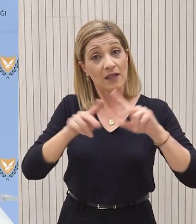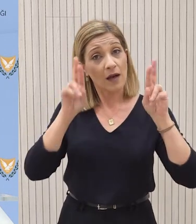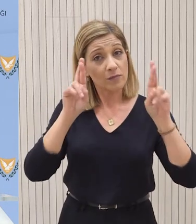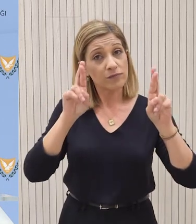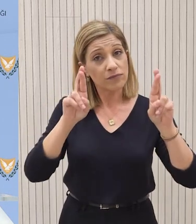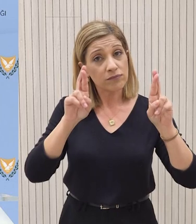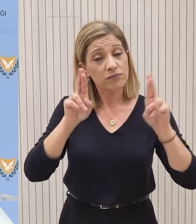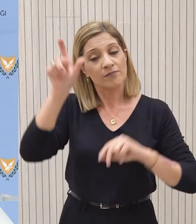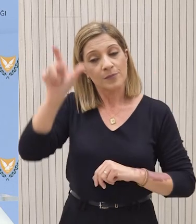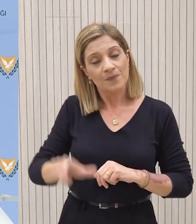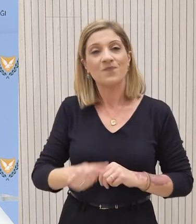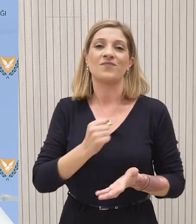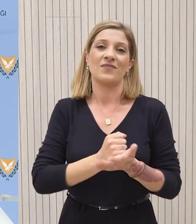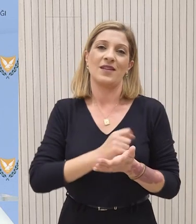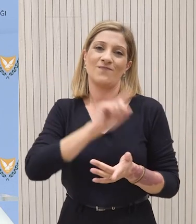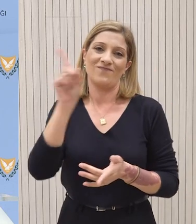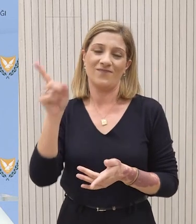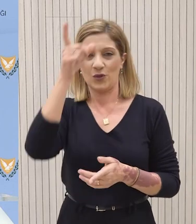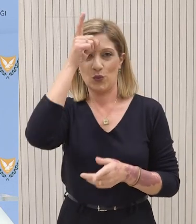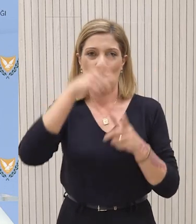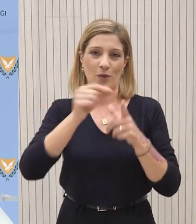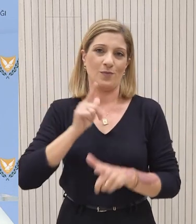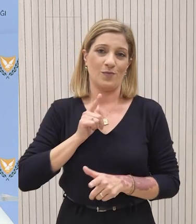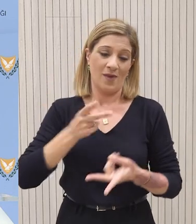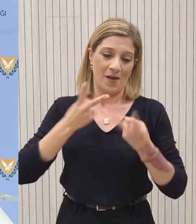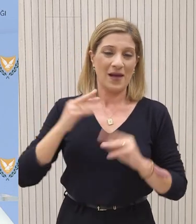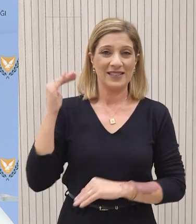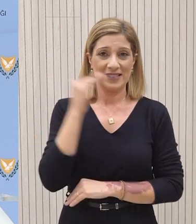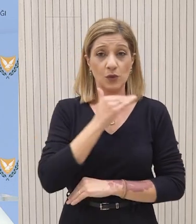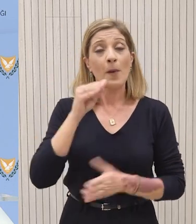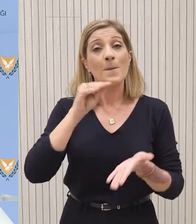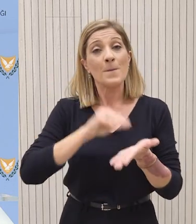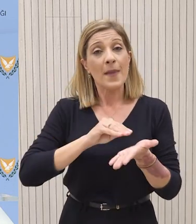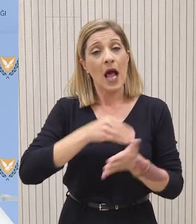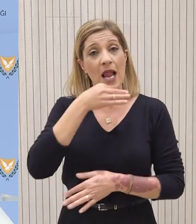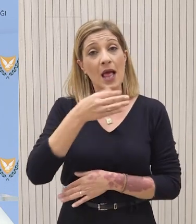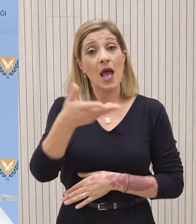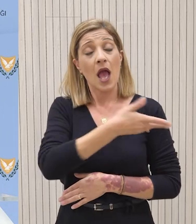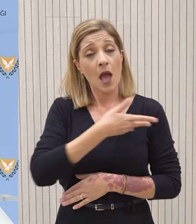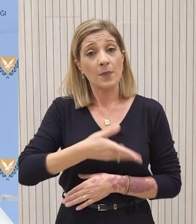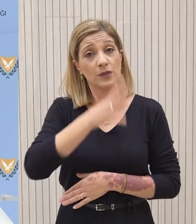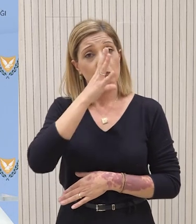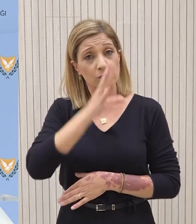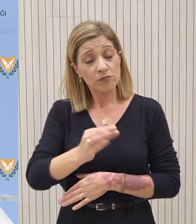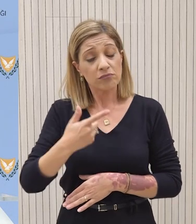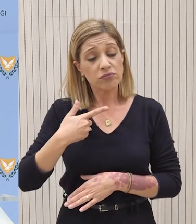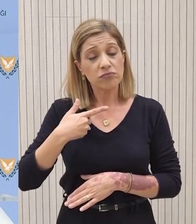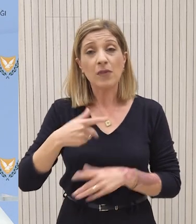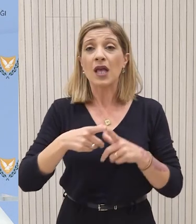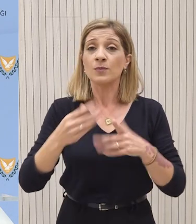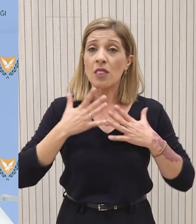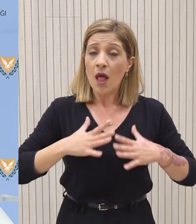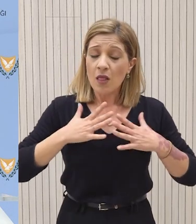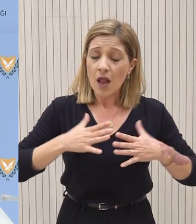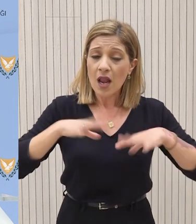προσωπικότητας θα υπάρξει και από την άλλη πλευρά το συντομότερο δυνατόν. Επαναλαμβάνουμε την ειλικρινή πολιτική μας βούληση και την